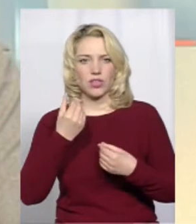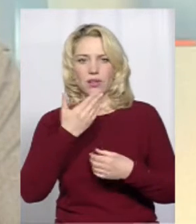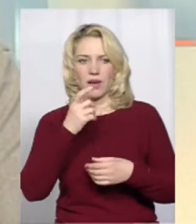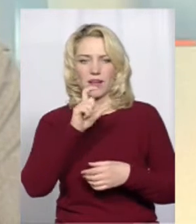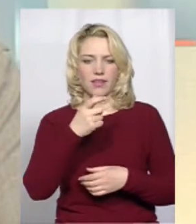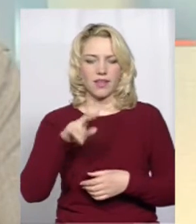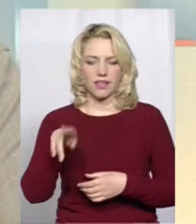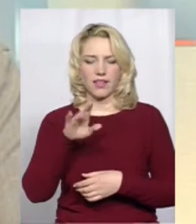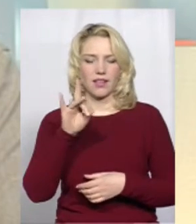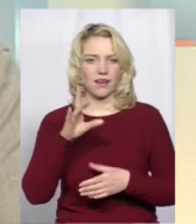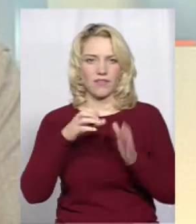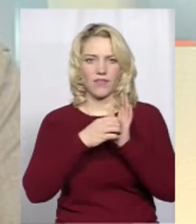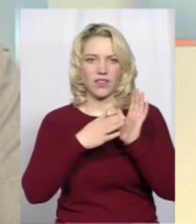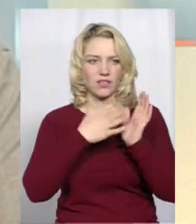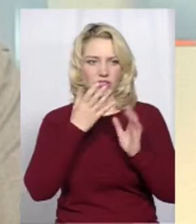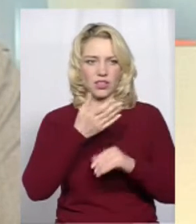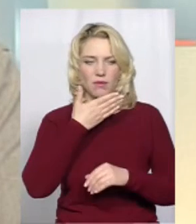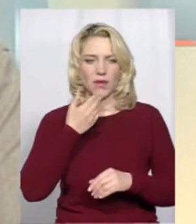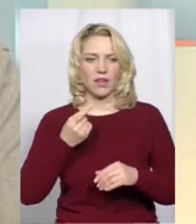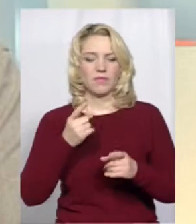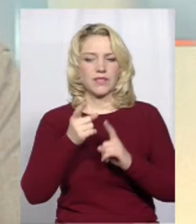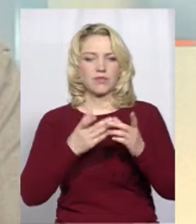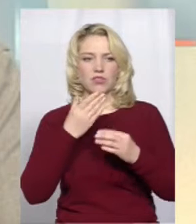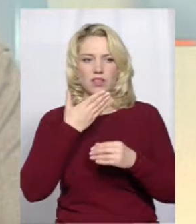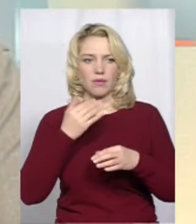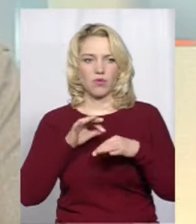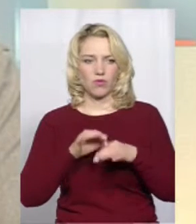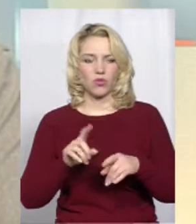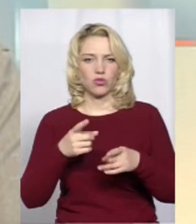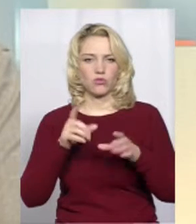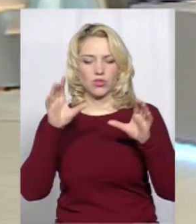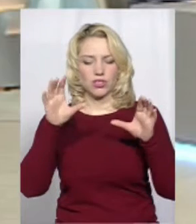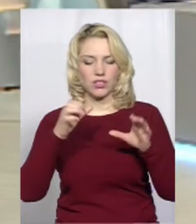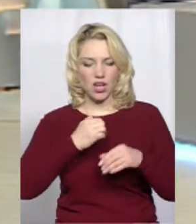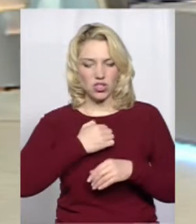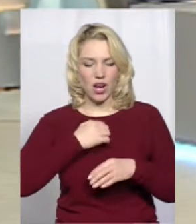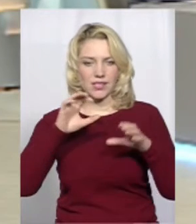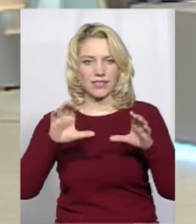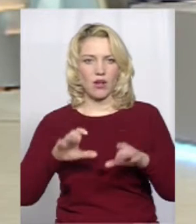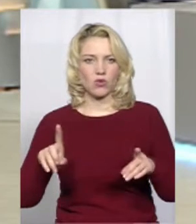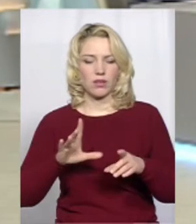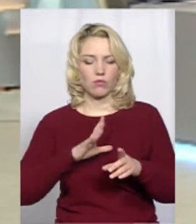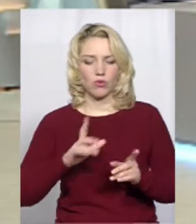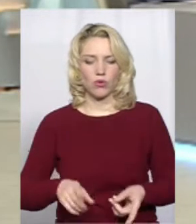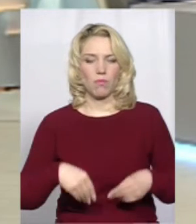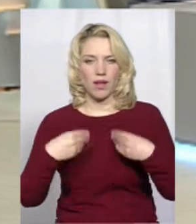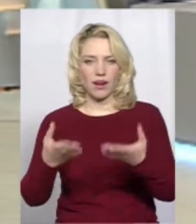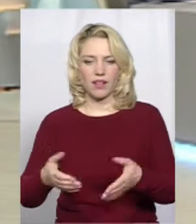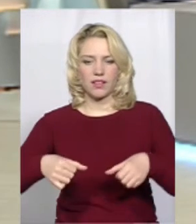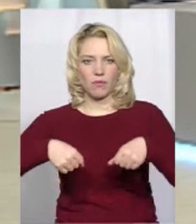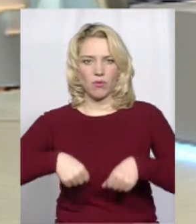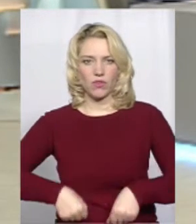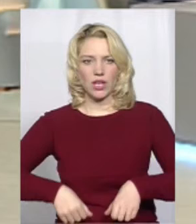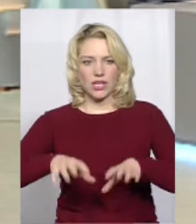ще не проведено. Тому що, на жаль, закон, яким було передано повноваження,